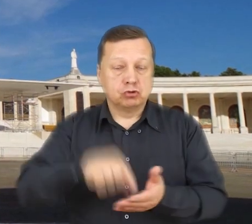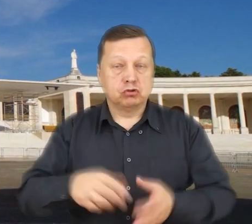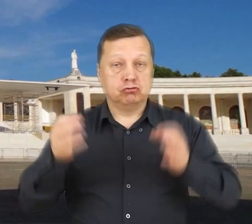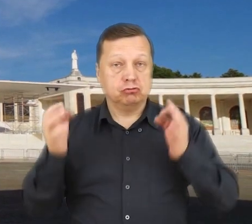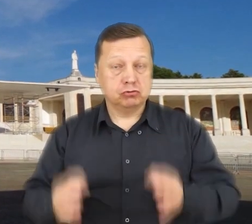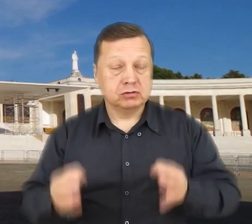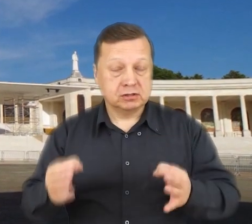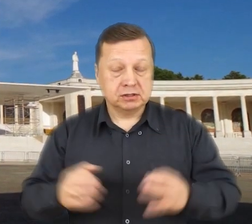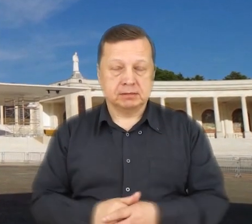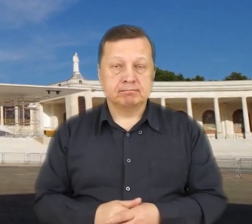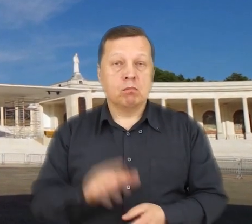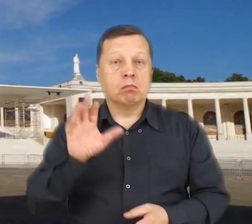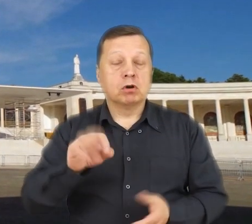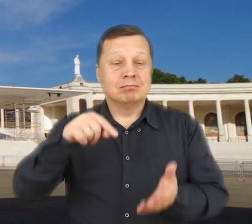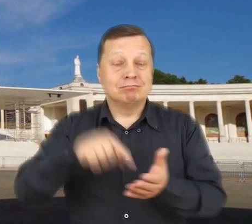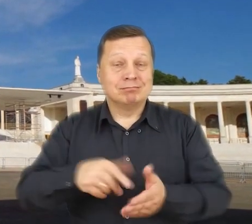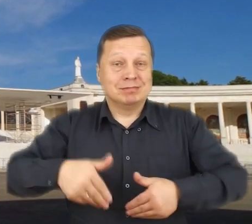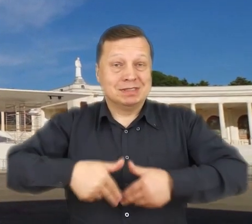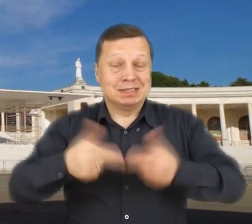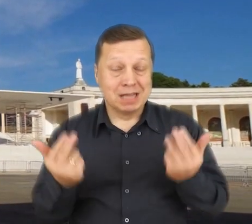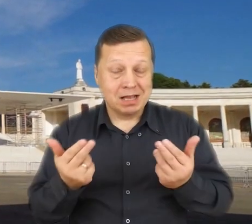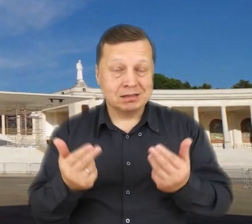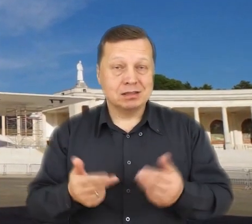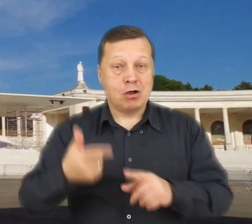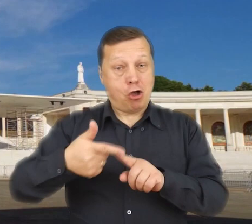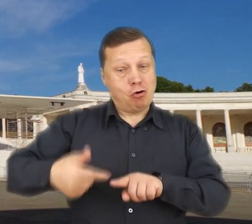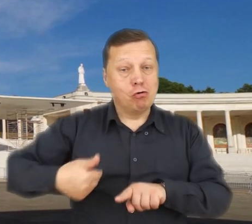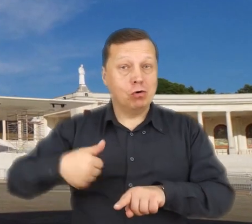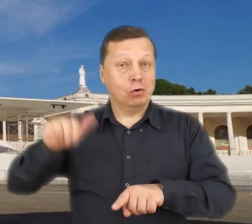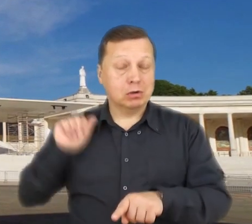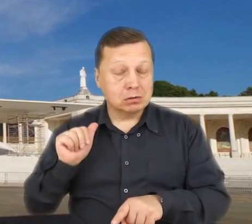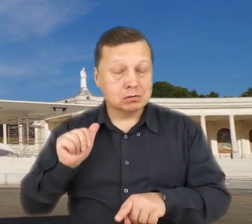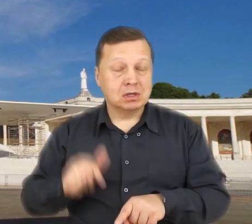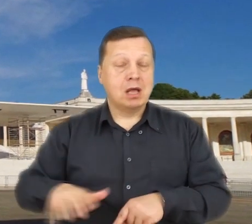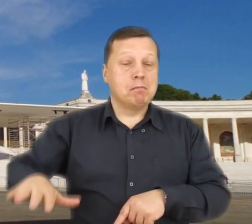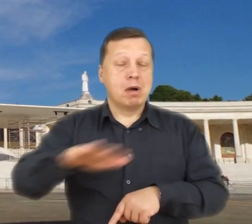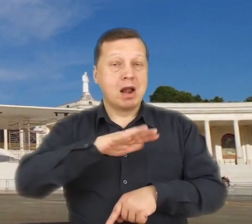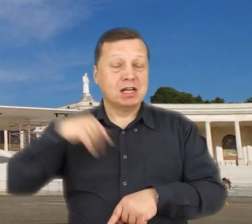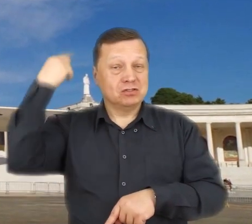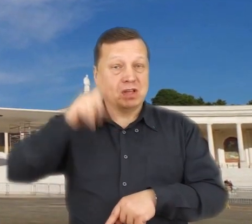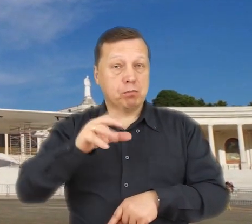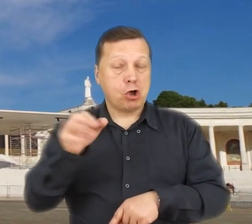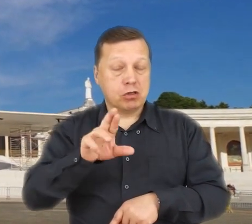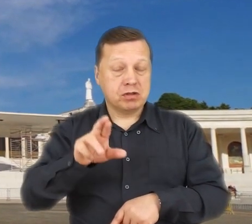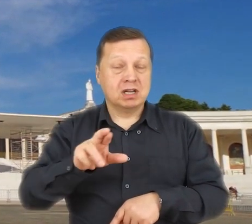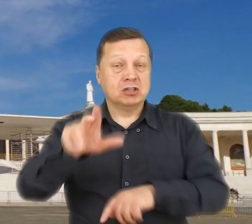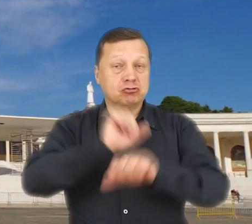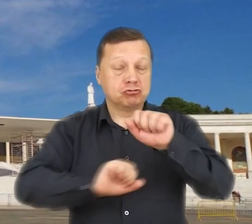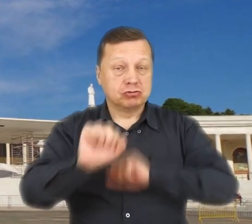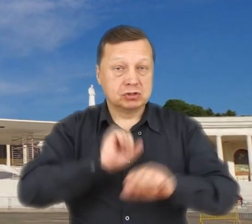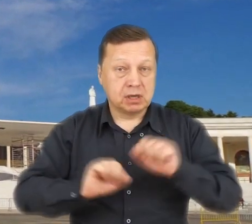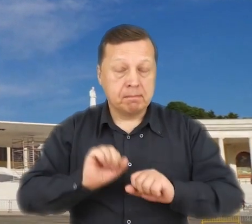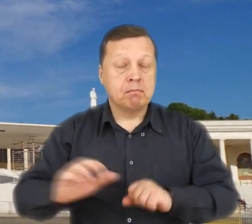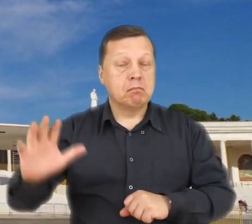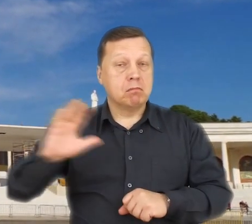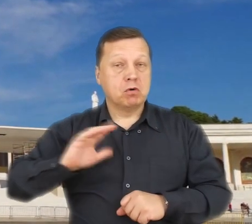przybywam tu dzisiaj, gdyż dokładnie tego samego właśnie dnia ubiegłego roku na placu św. Piotra w